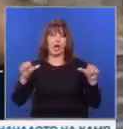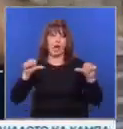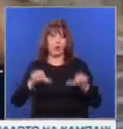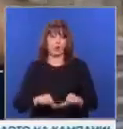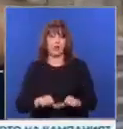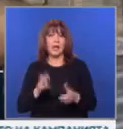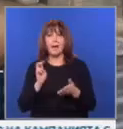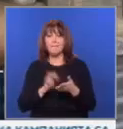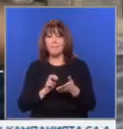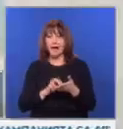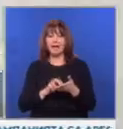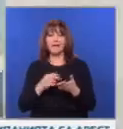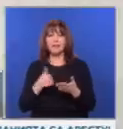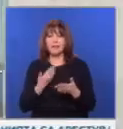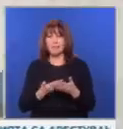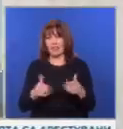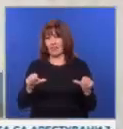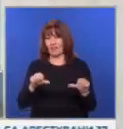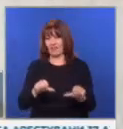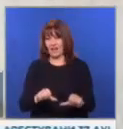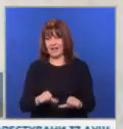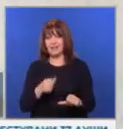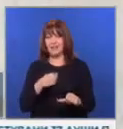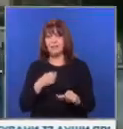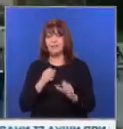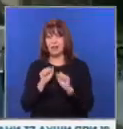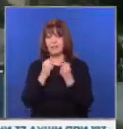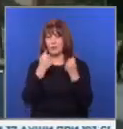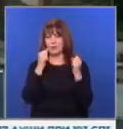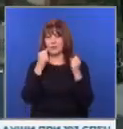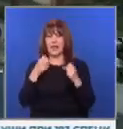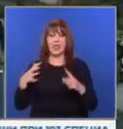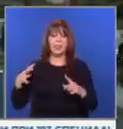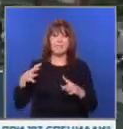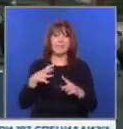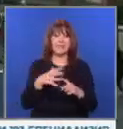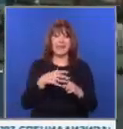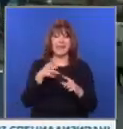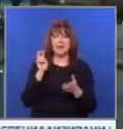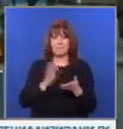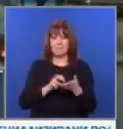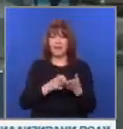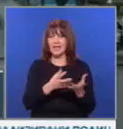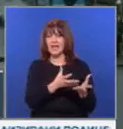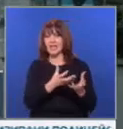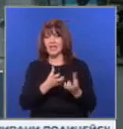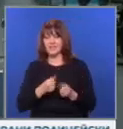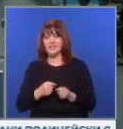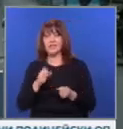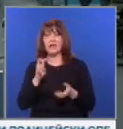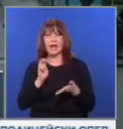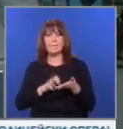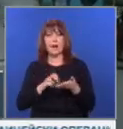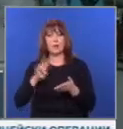Банките се оказаха пред банкрут, стигна се до масови протести, штурмуване на банки, дори вземане на банкови служители за